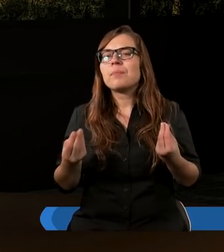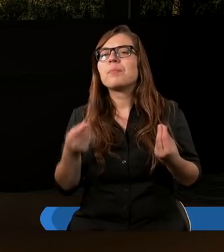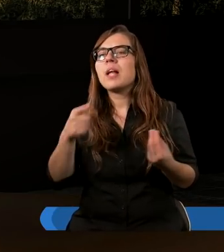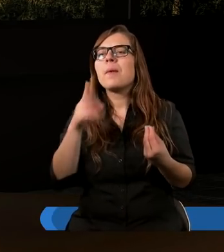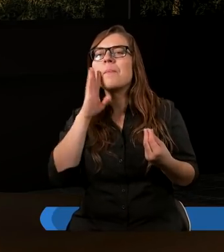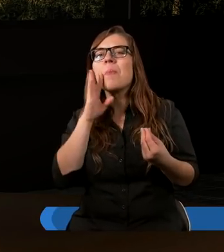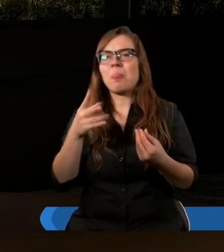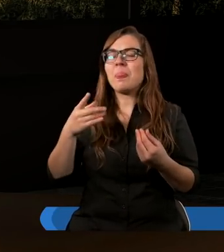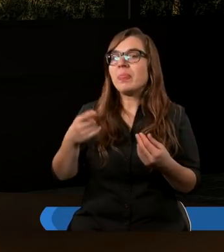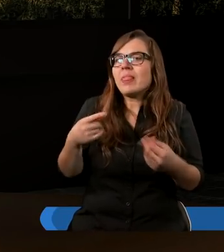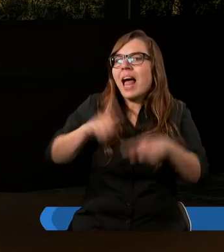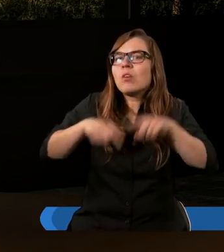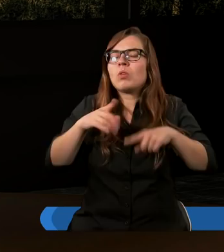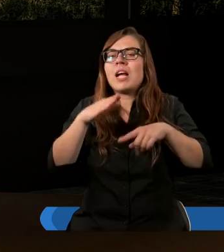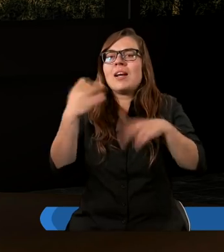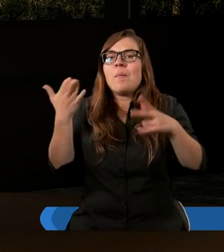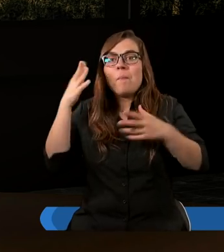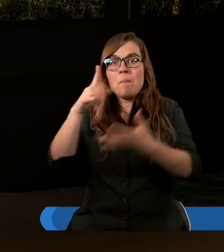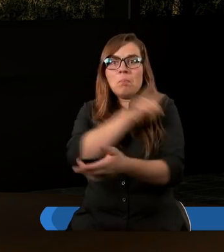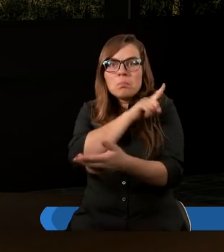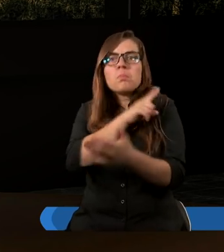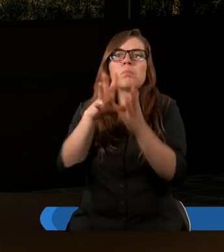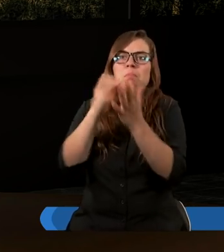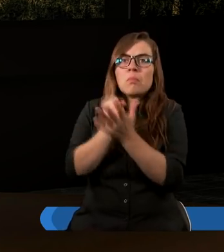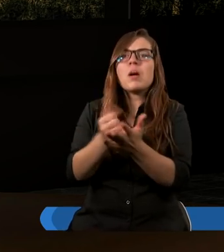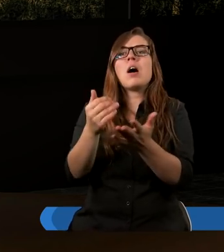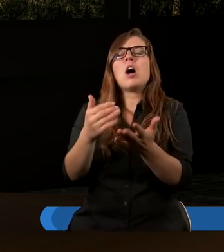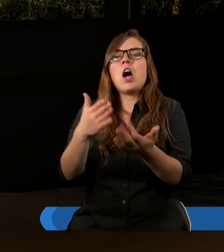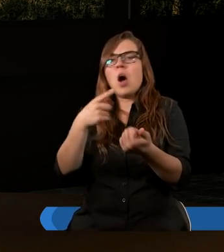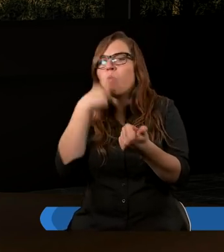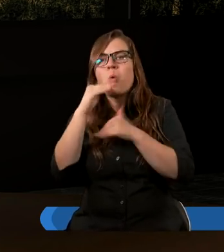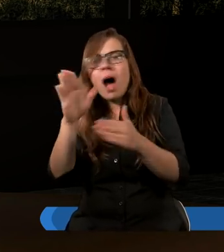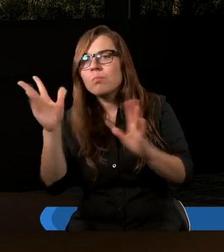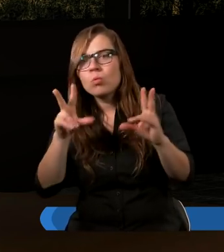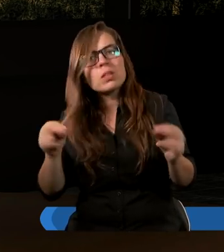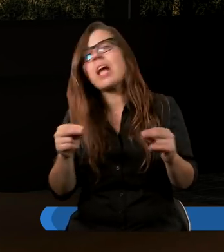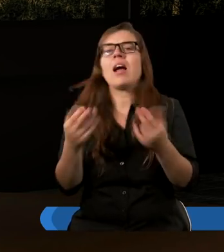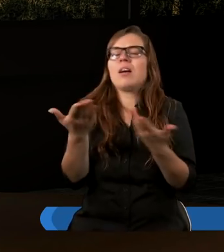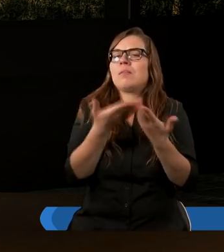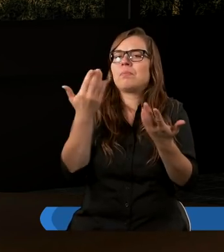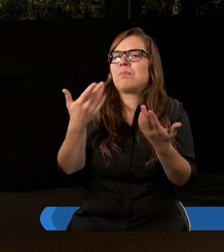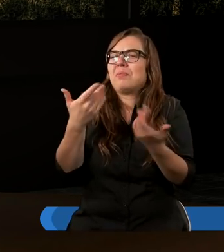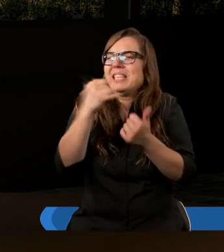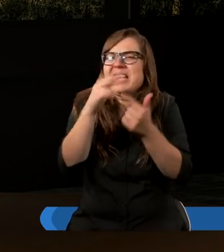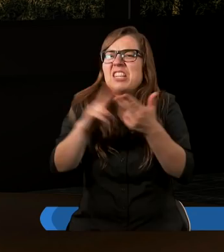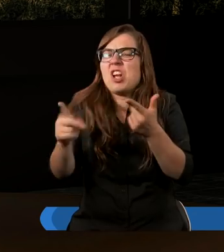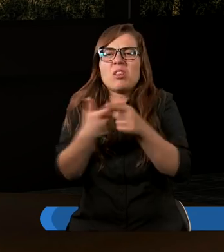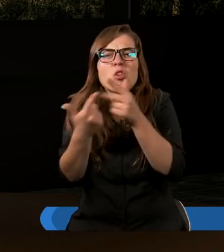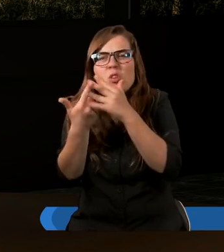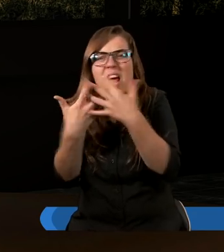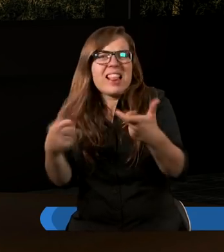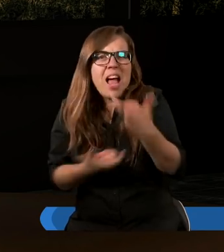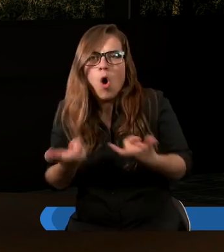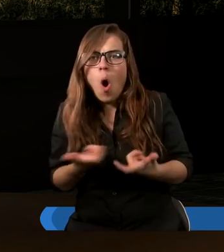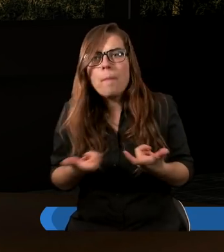przykazań naturalnie daje nam błogosławieństwo, tak? Czyli nie zabijamy, nie kłamiemy, prawda? Nie cudzułożymy i tak samo